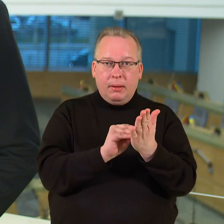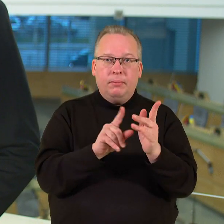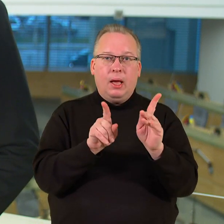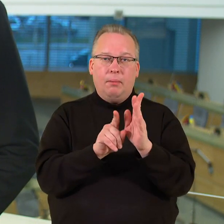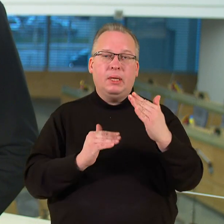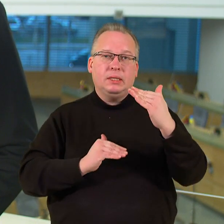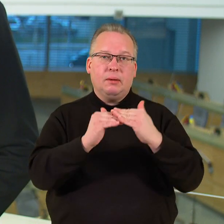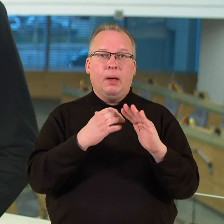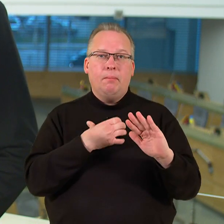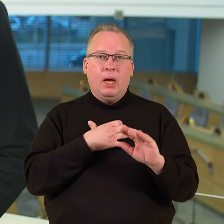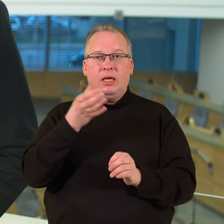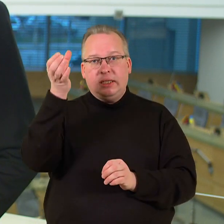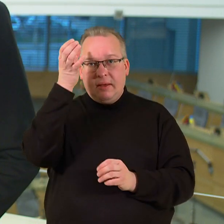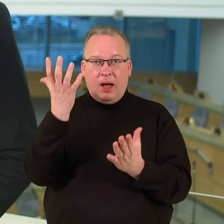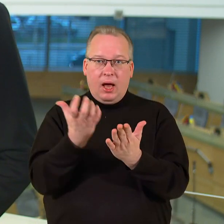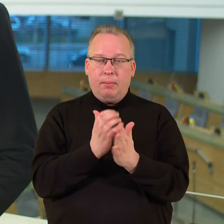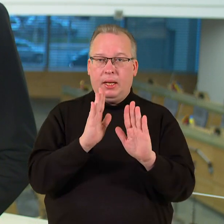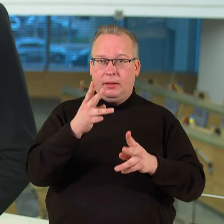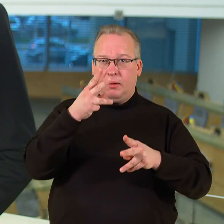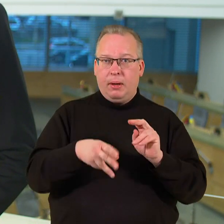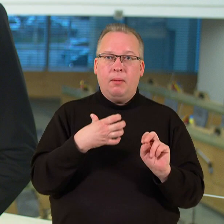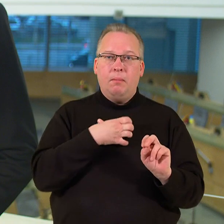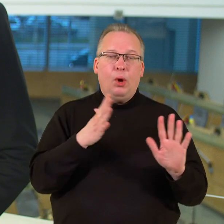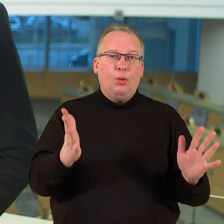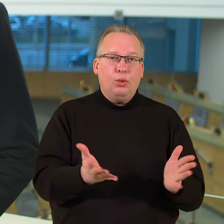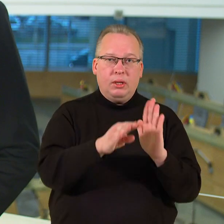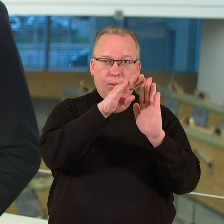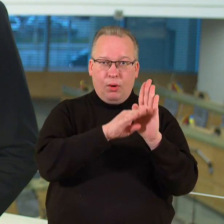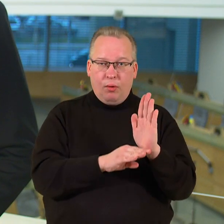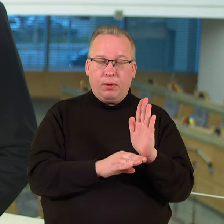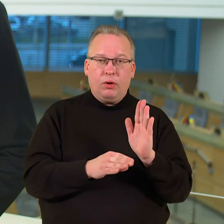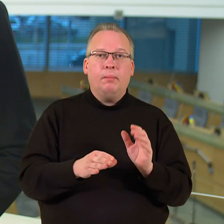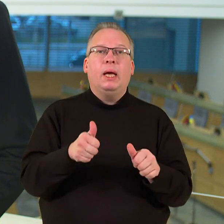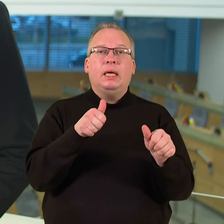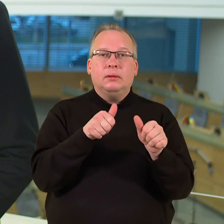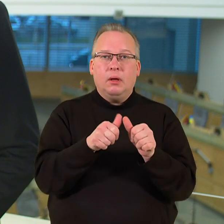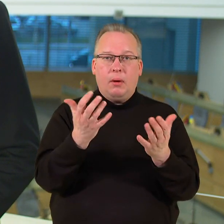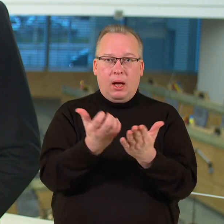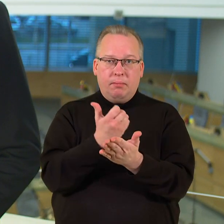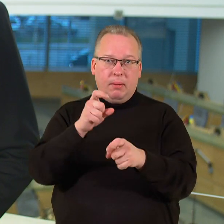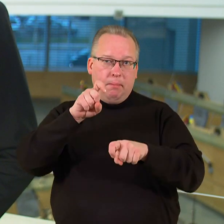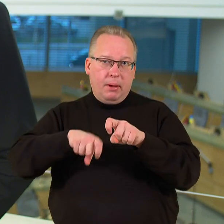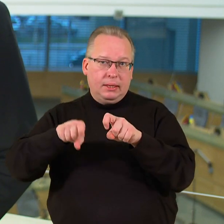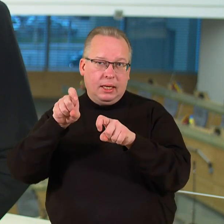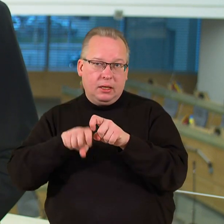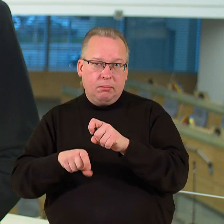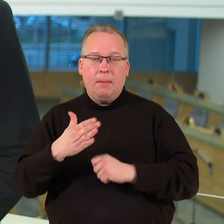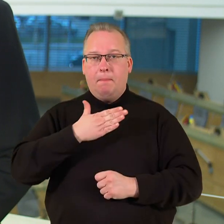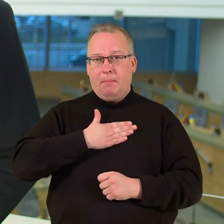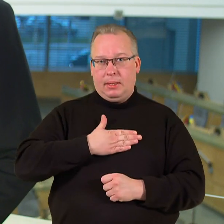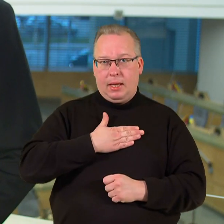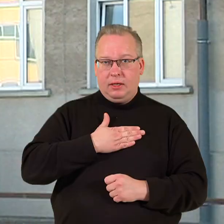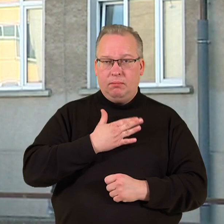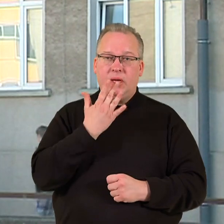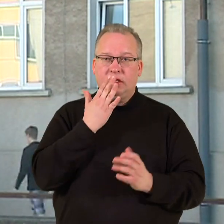pagrindinį įsilavinimą, jei įgytų ne tik baigę pagrindinio ūkdymo programą, bet ir išlaikę pasiekimų patikrinimus patenkinamais